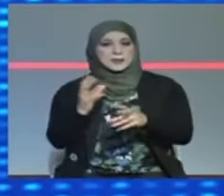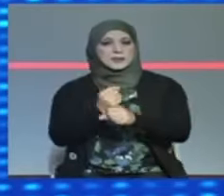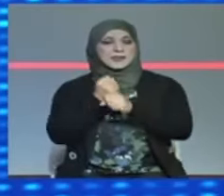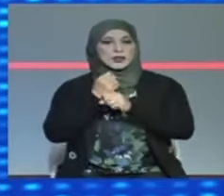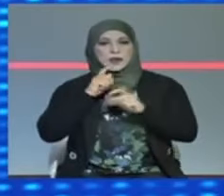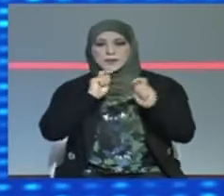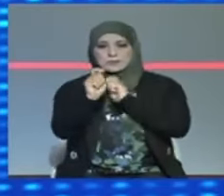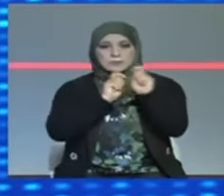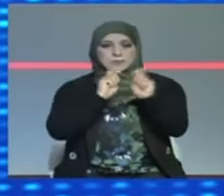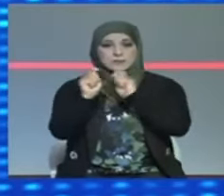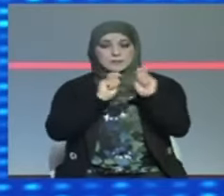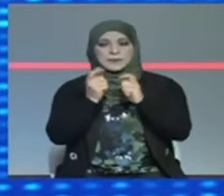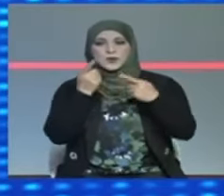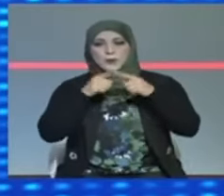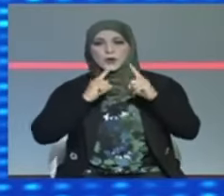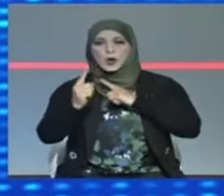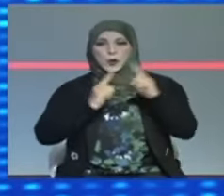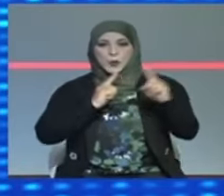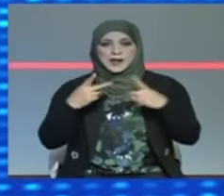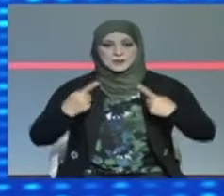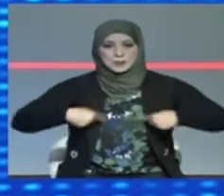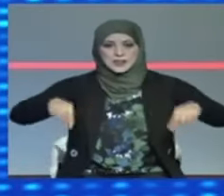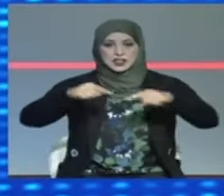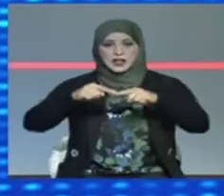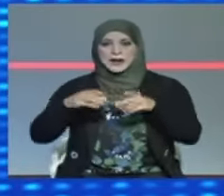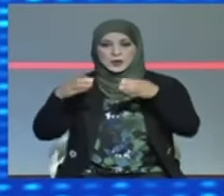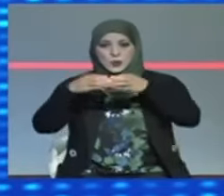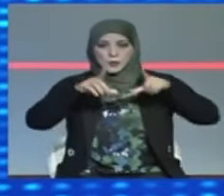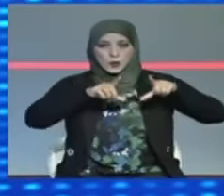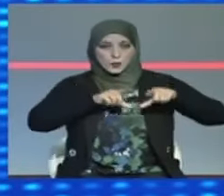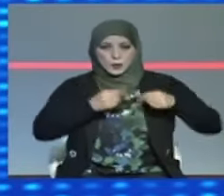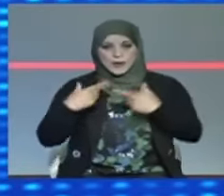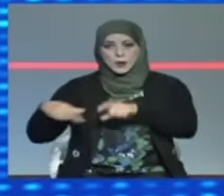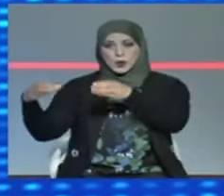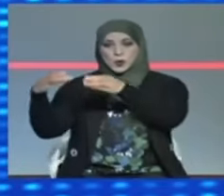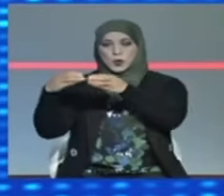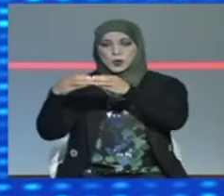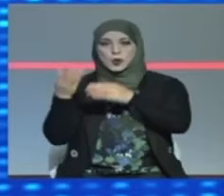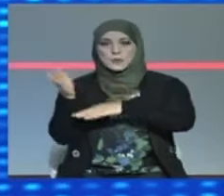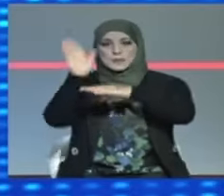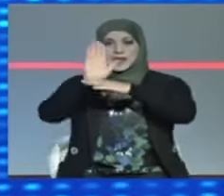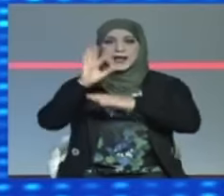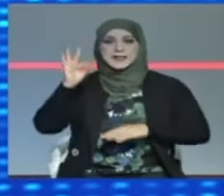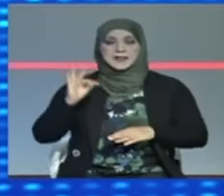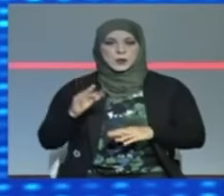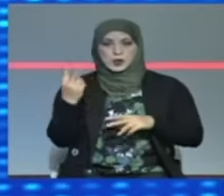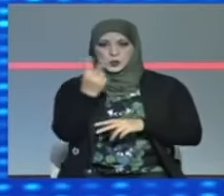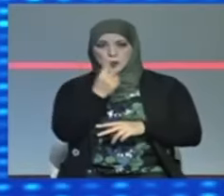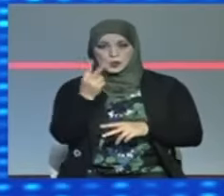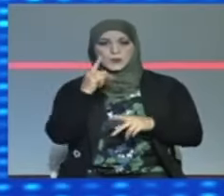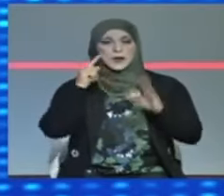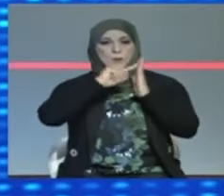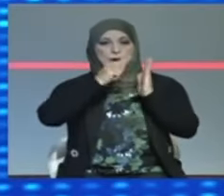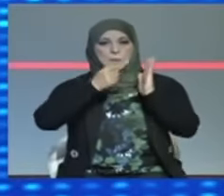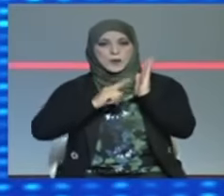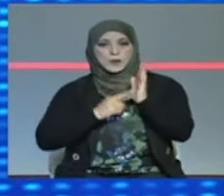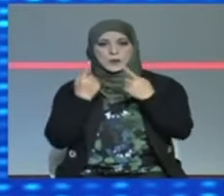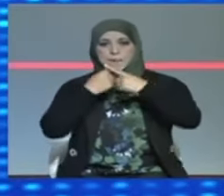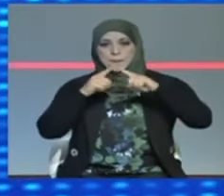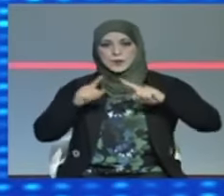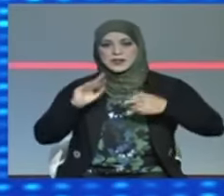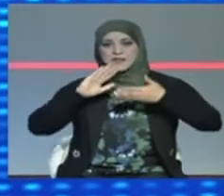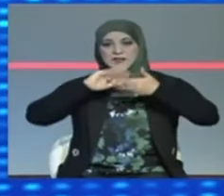لمفاوضات النواحي وارات جمعات الوفد الحكومي بالوفد الممثل لجهة تطوين حول النقاط الخلافية